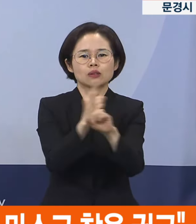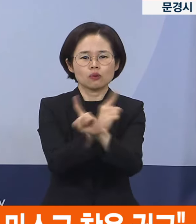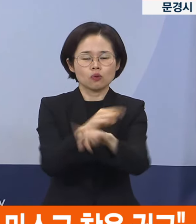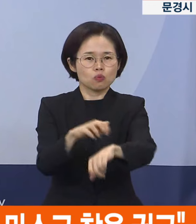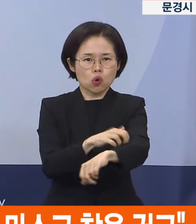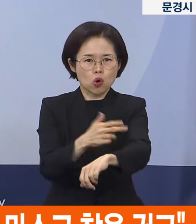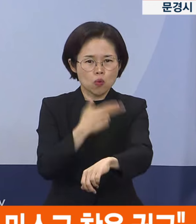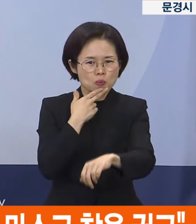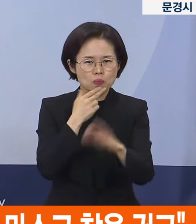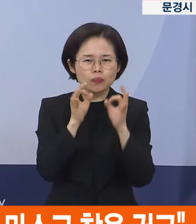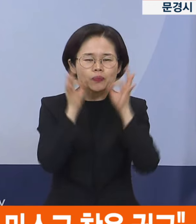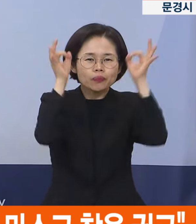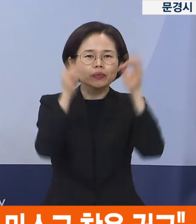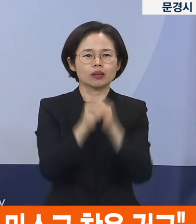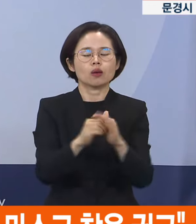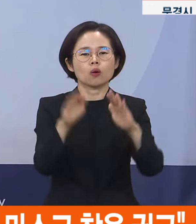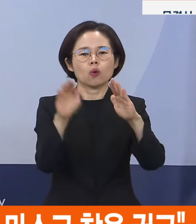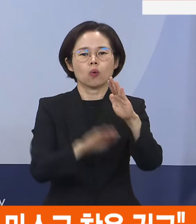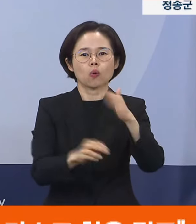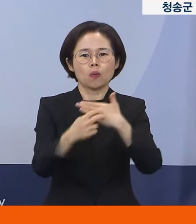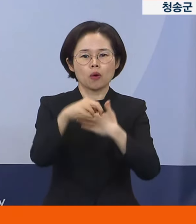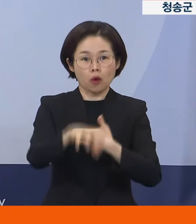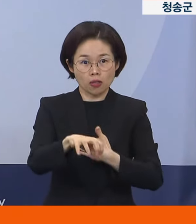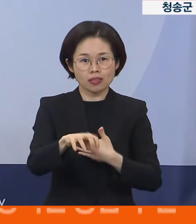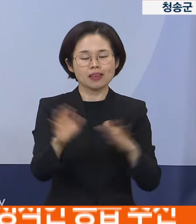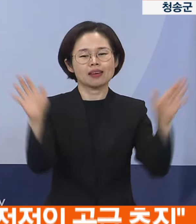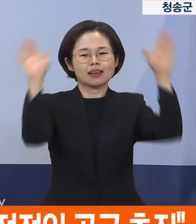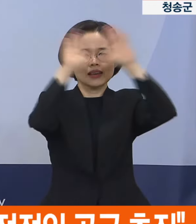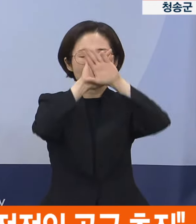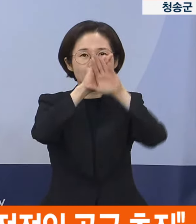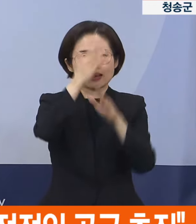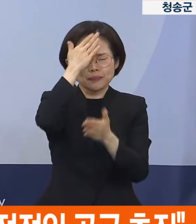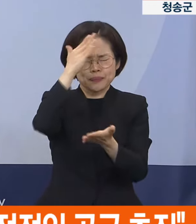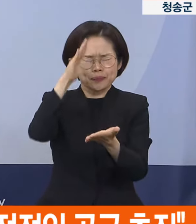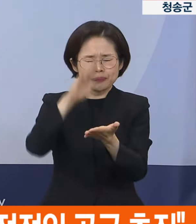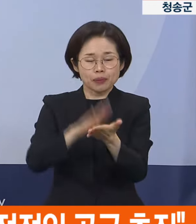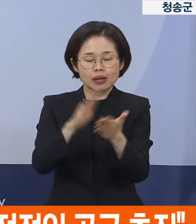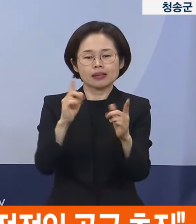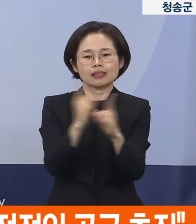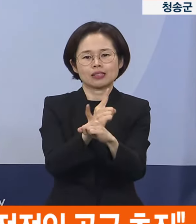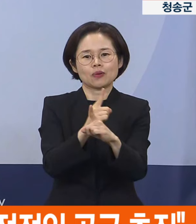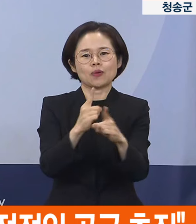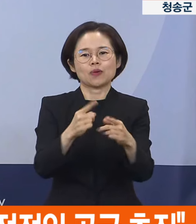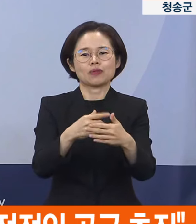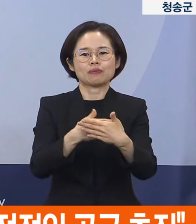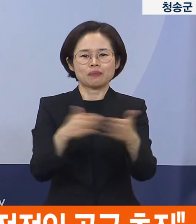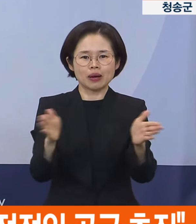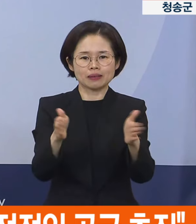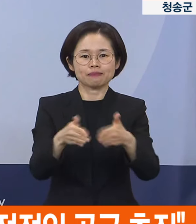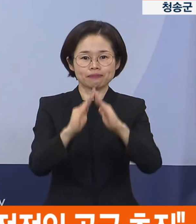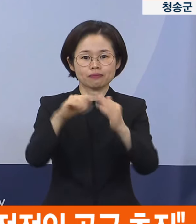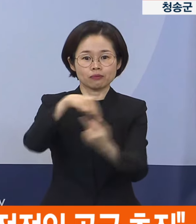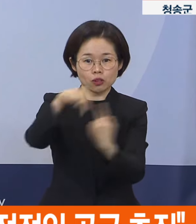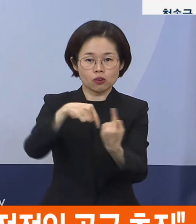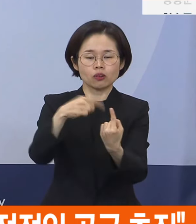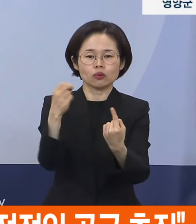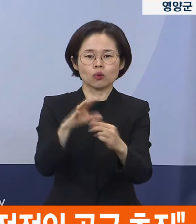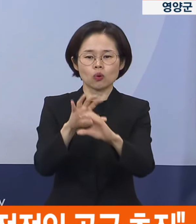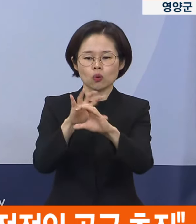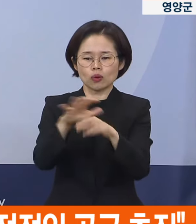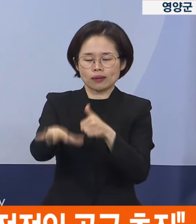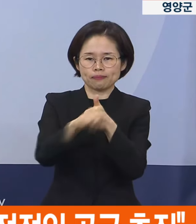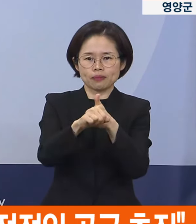공공병원 등의 야간 발열 클리닉을 운영하고 코로나19 거점 병원을 지정해서